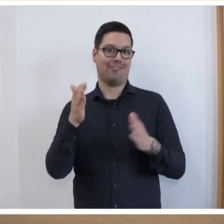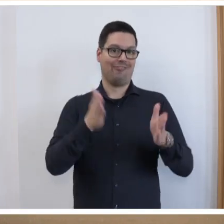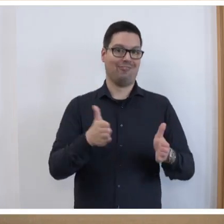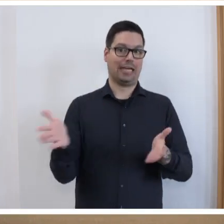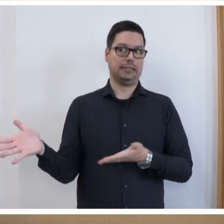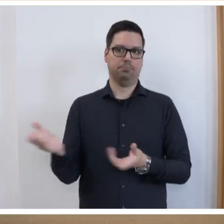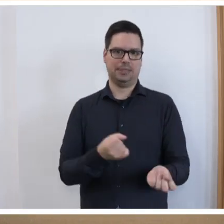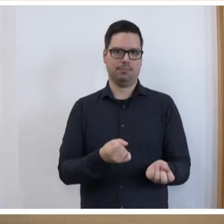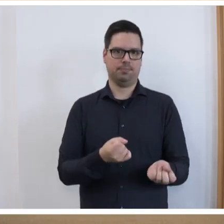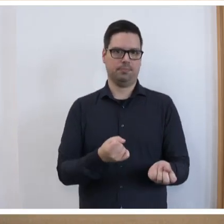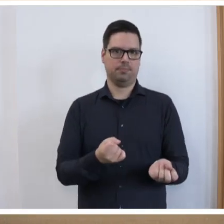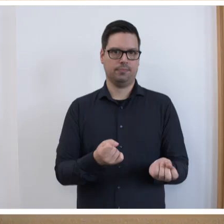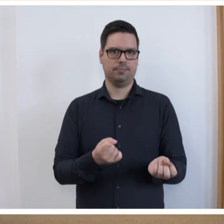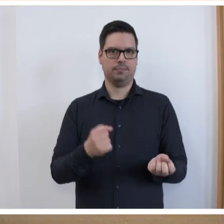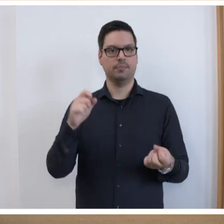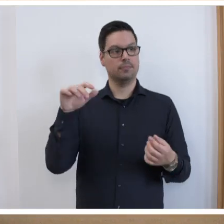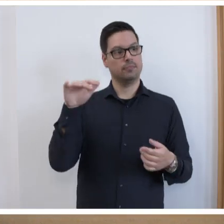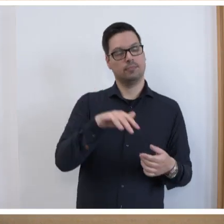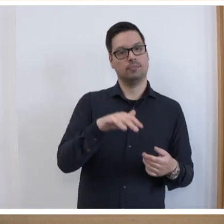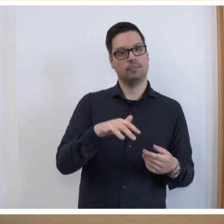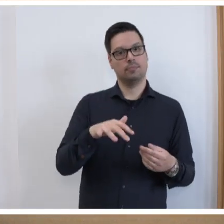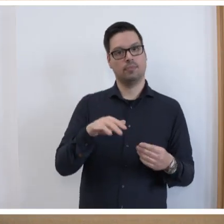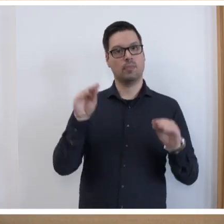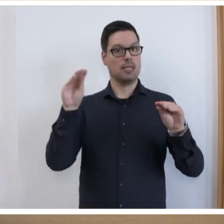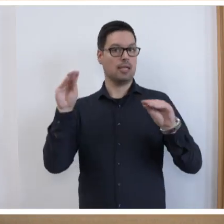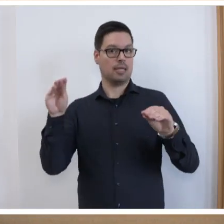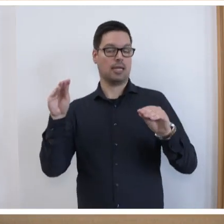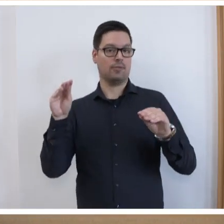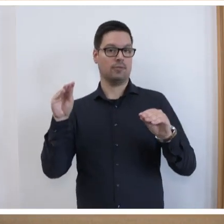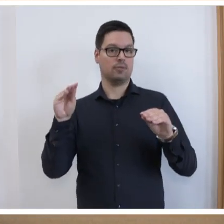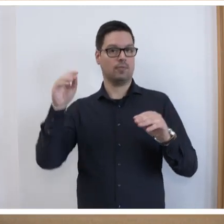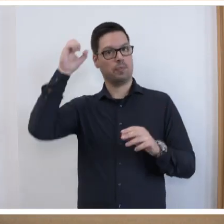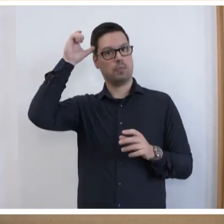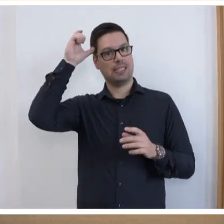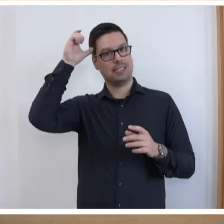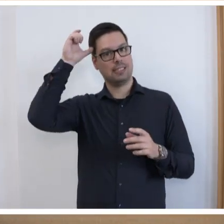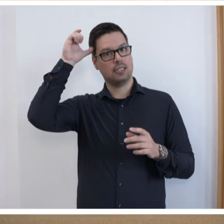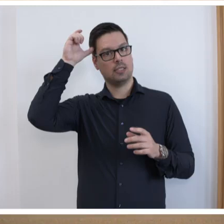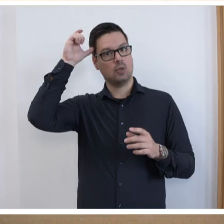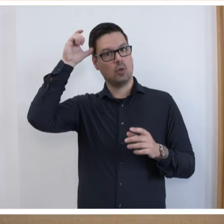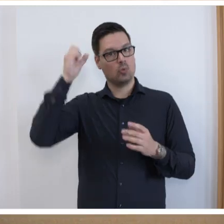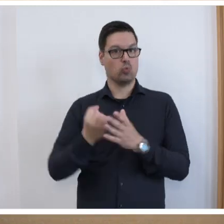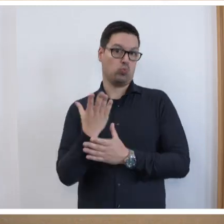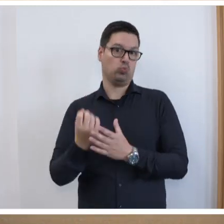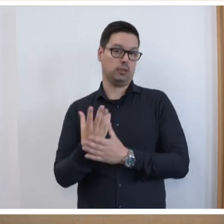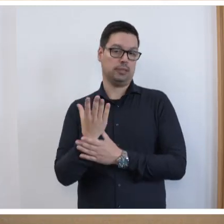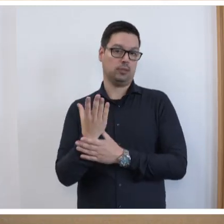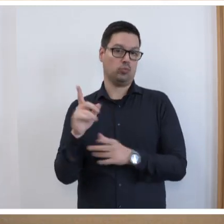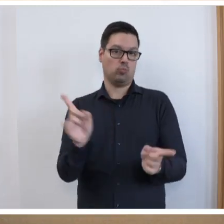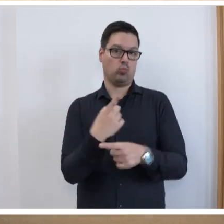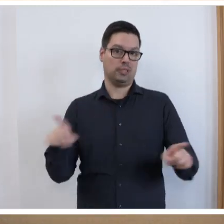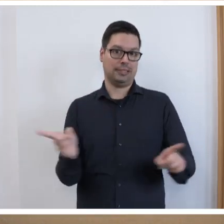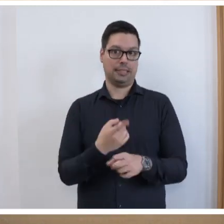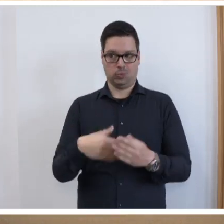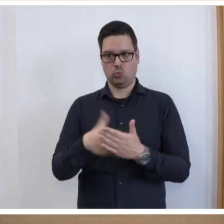Damit können wir sicherlich dringend benötigte Lehrkräfte der MINT-Fächer und der Bildenden Kunst und Musik gewinnen. Wichtig